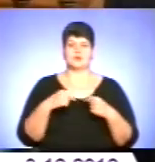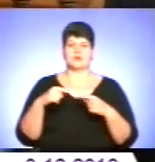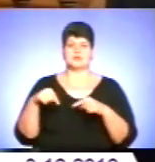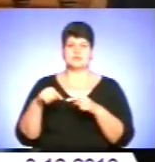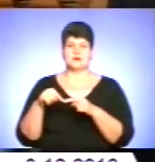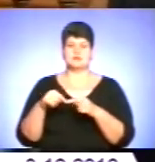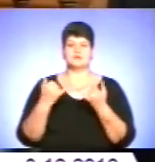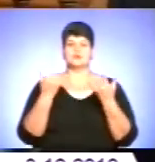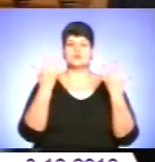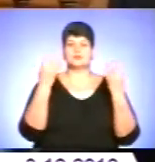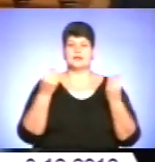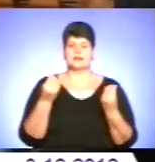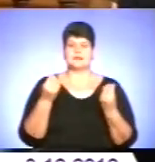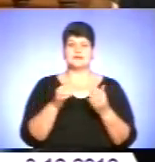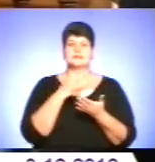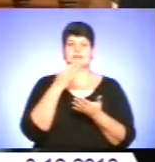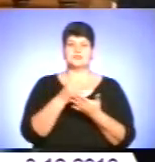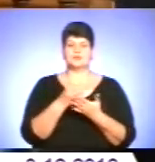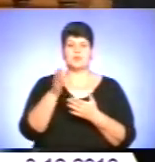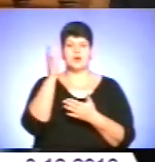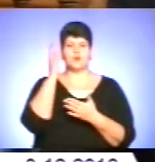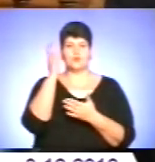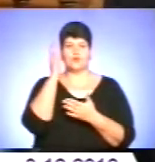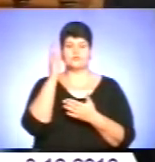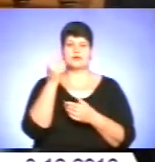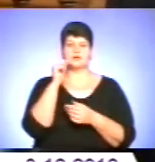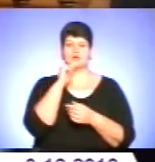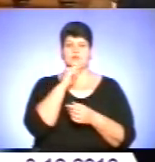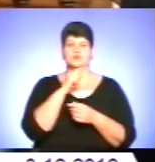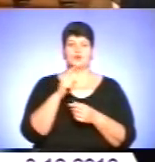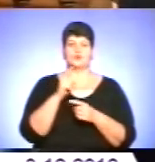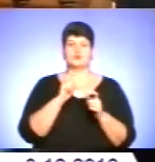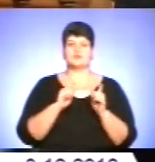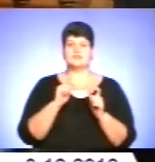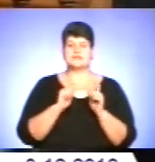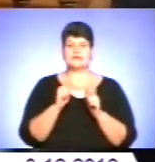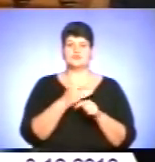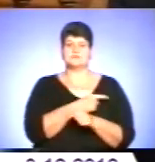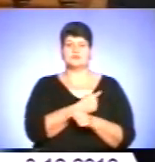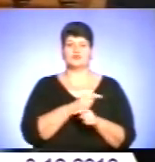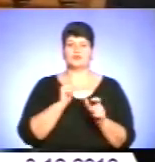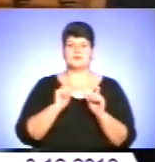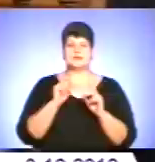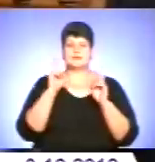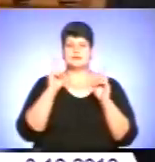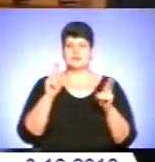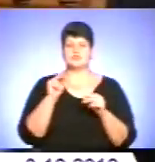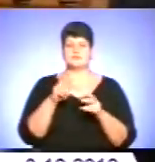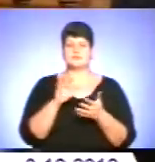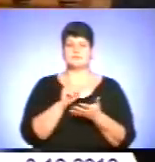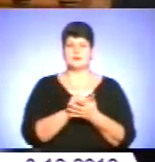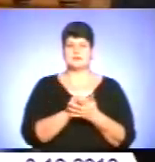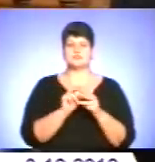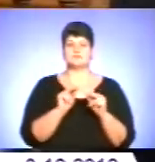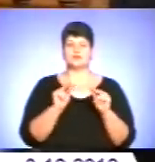На сьогоднішній день, скажімо, науковці з економічного університету чи з медичного університету не знають, чим займаються науковці з